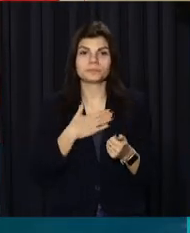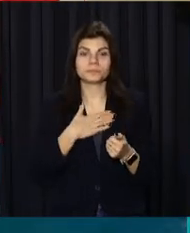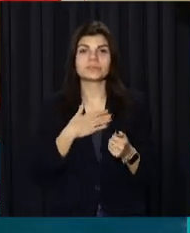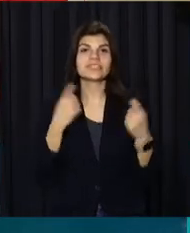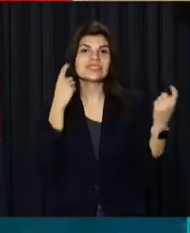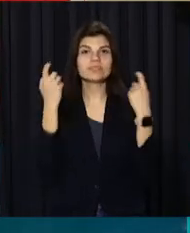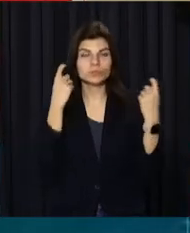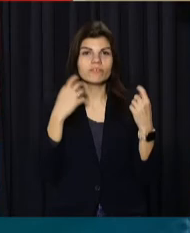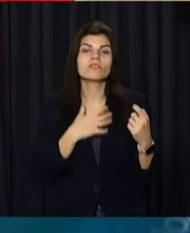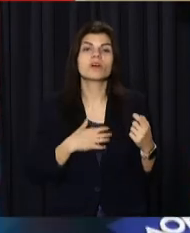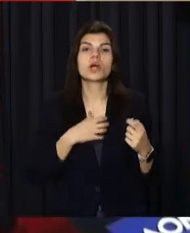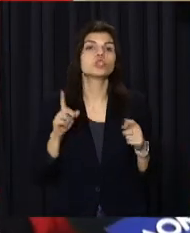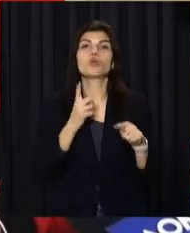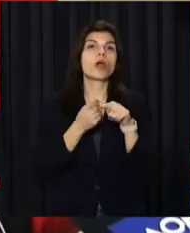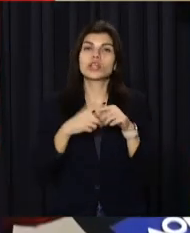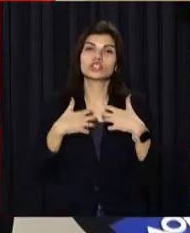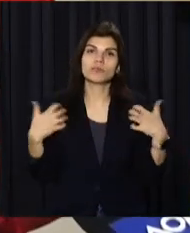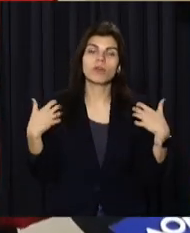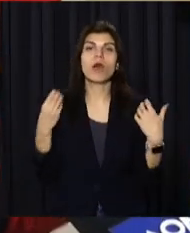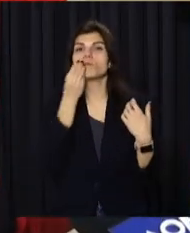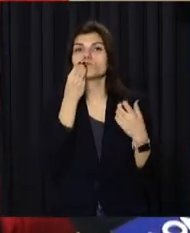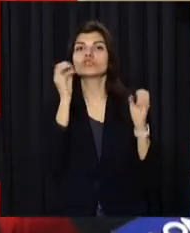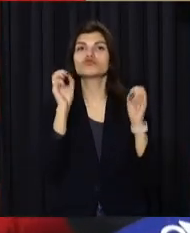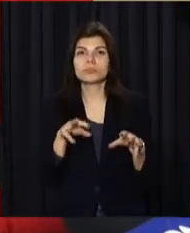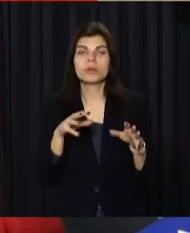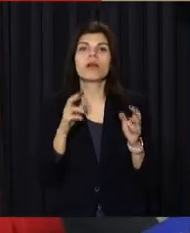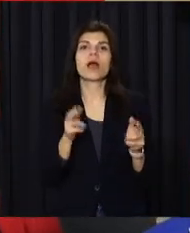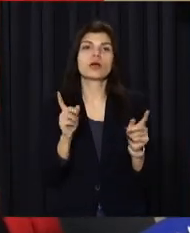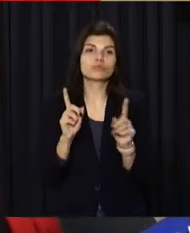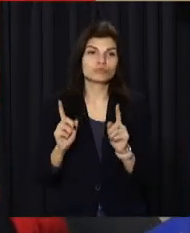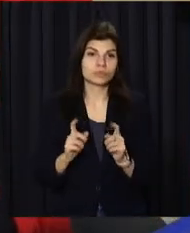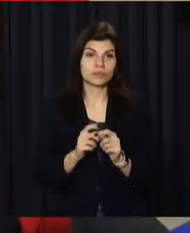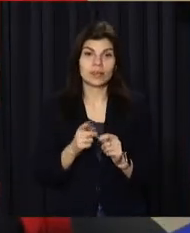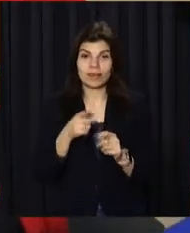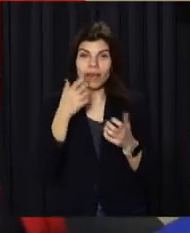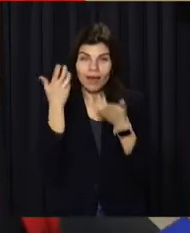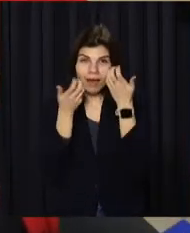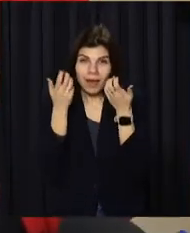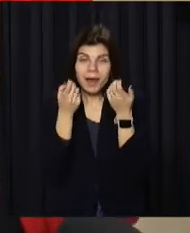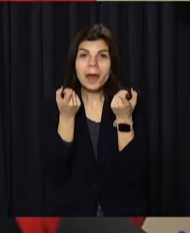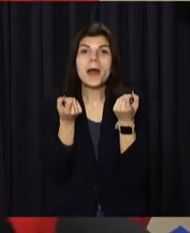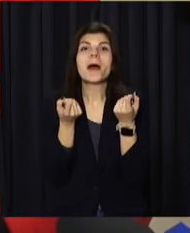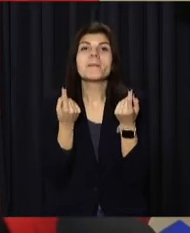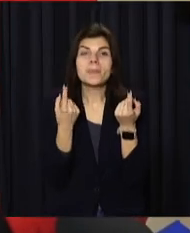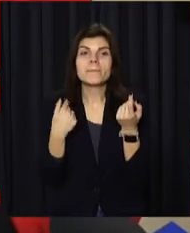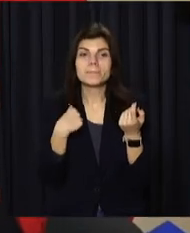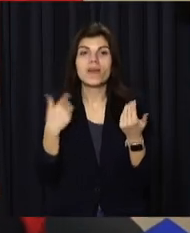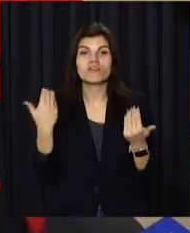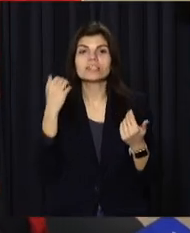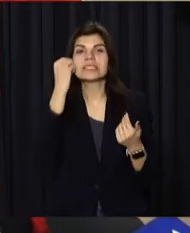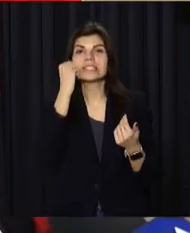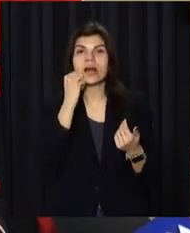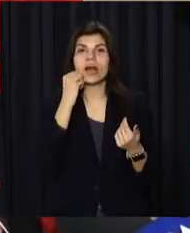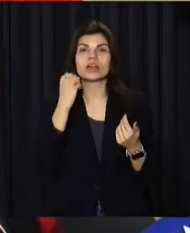інформацію з них. Що це за тварини, чим харчувалися, як їх розводили і так далі. І аналізуючи побут, ми реконструюємо життя,